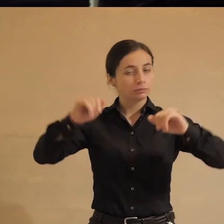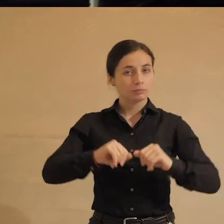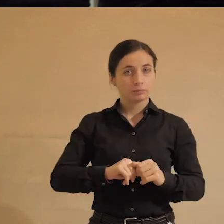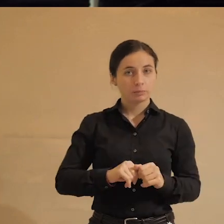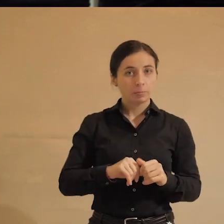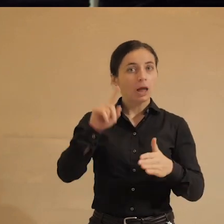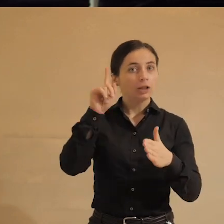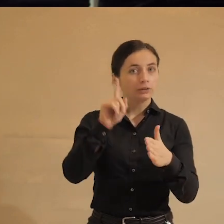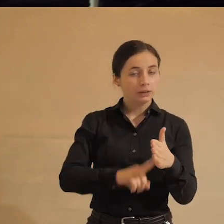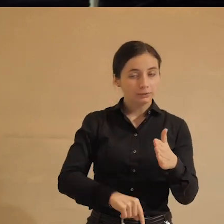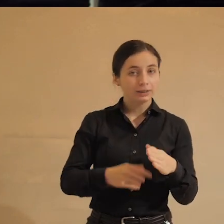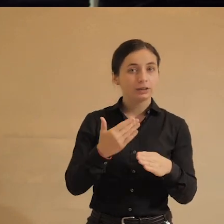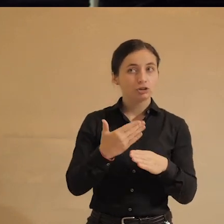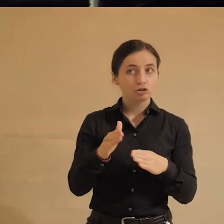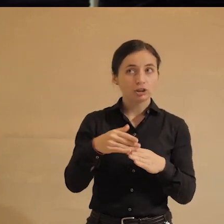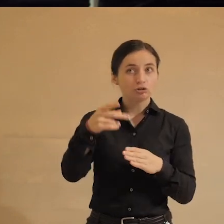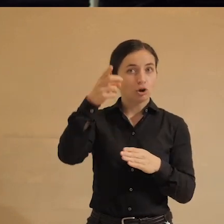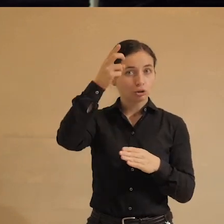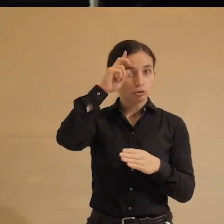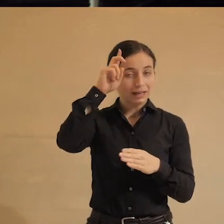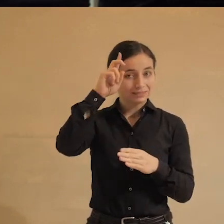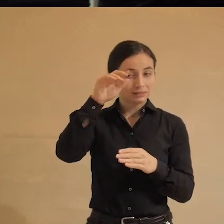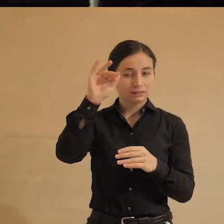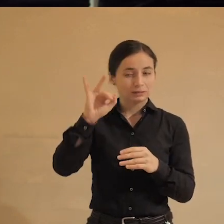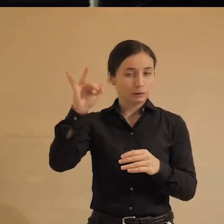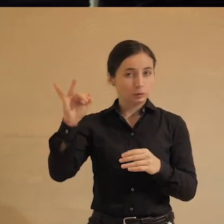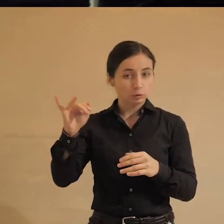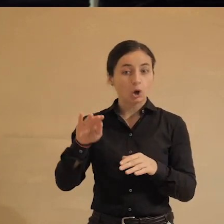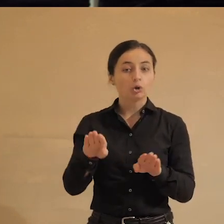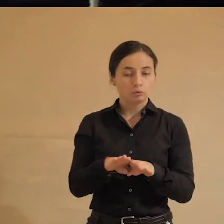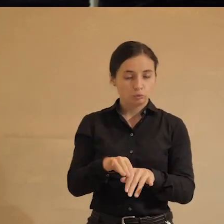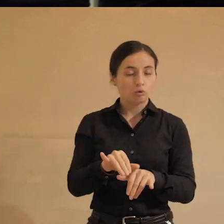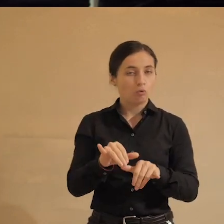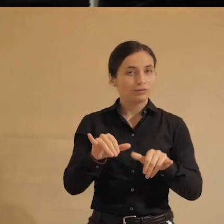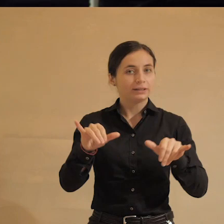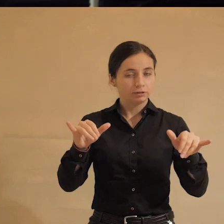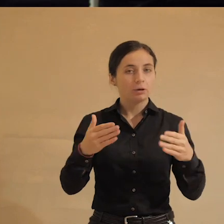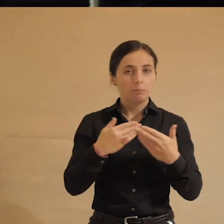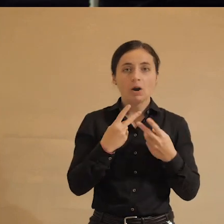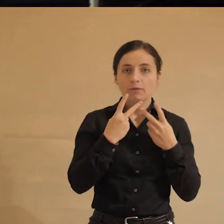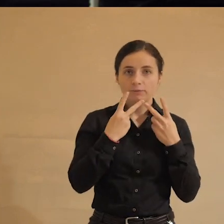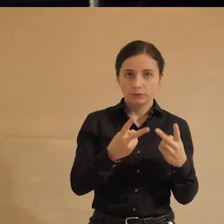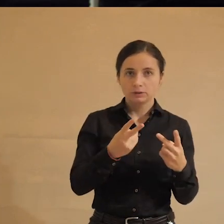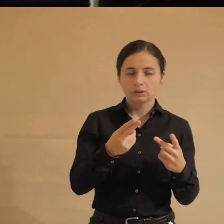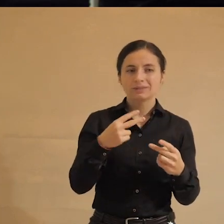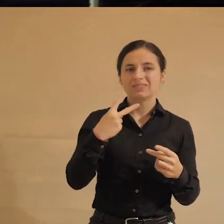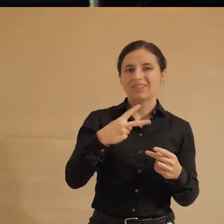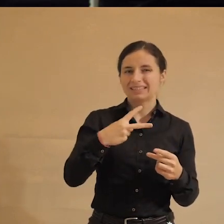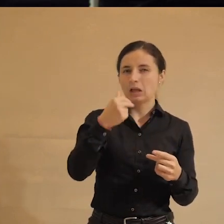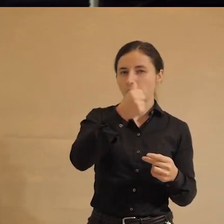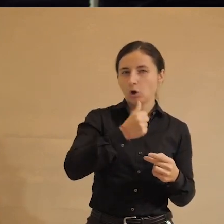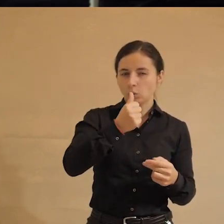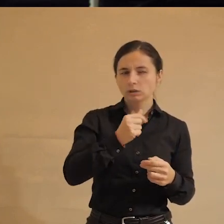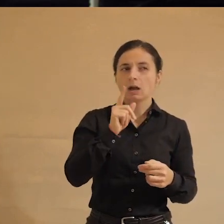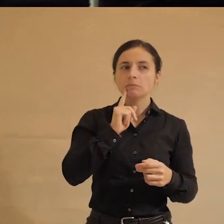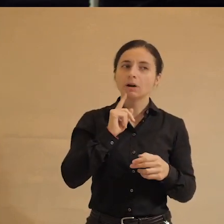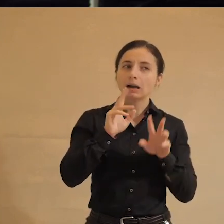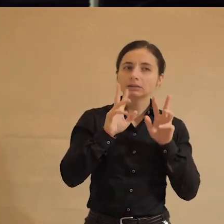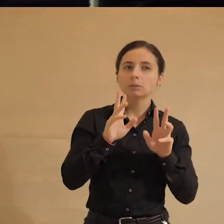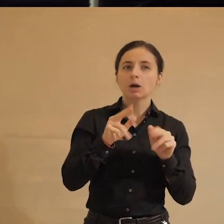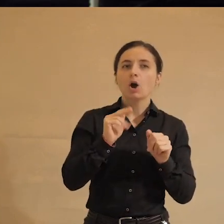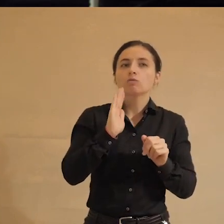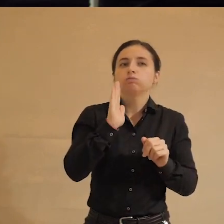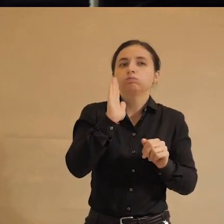Доверие части государственных институтов растет тоже. Мы это видели по 20-му году. Мы посмотрим, пока не знаем,